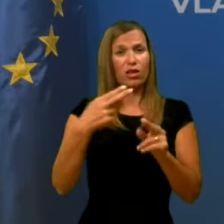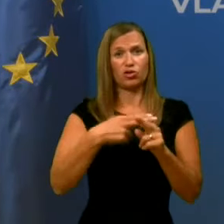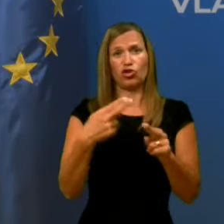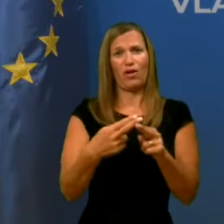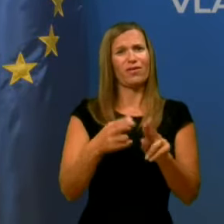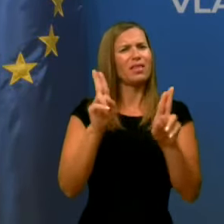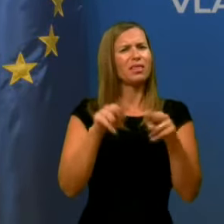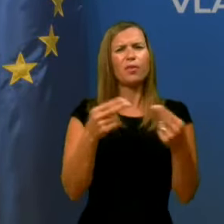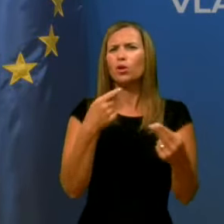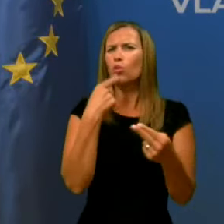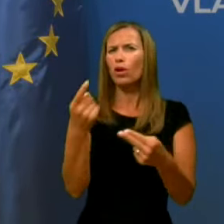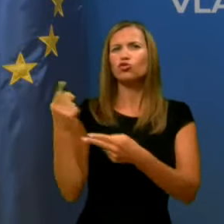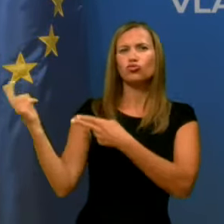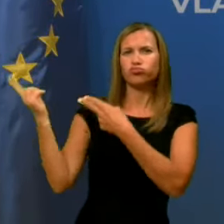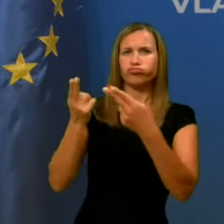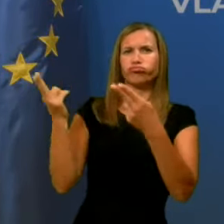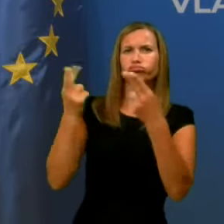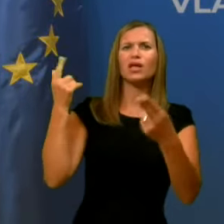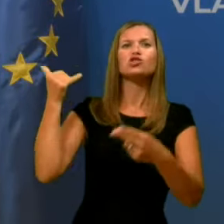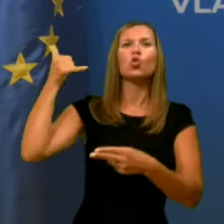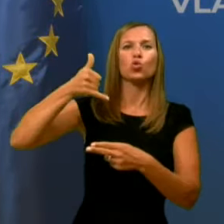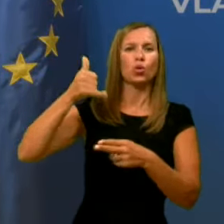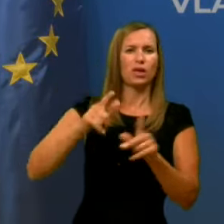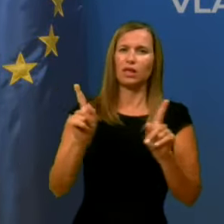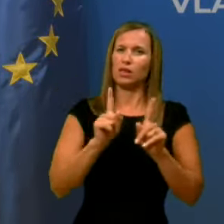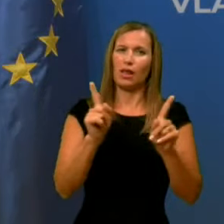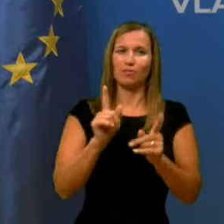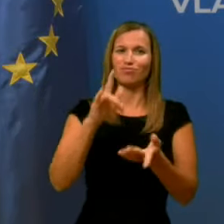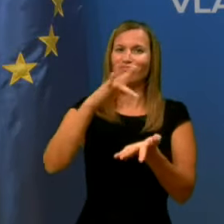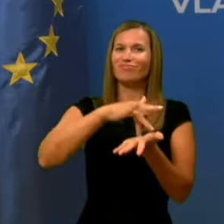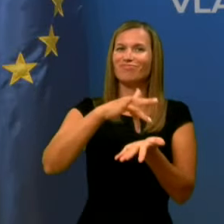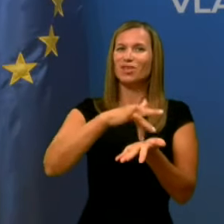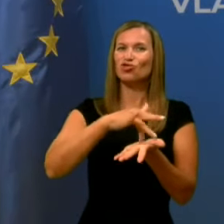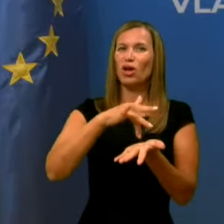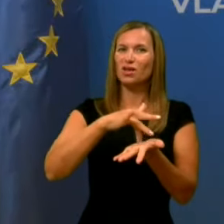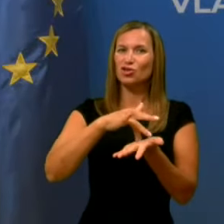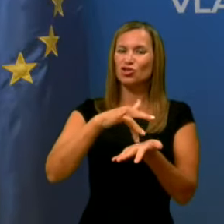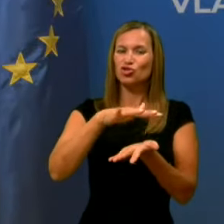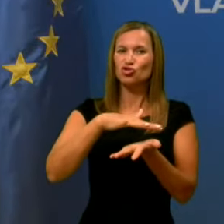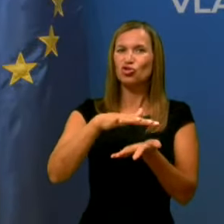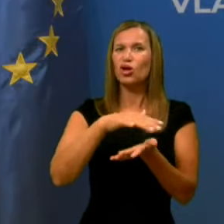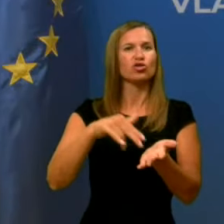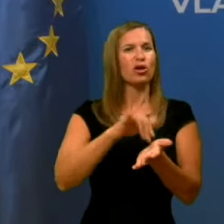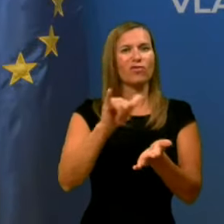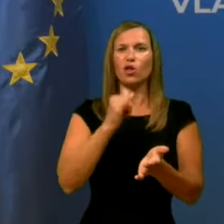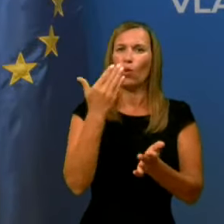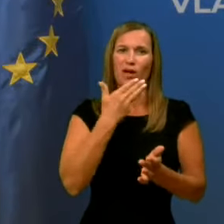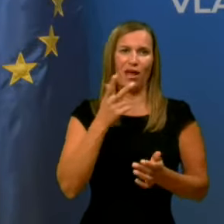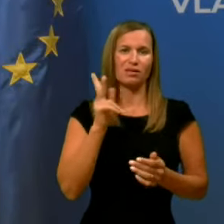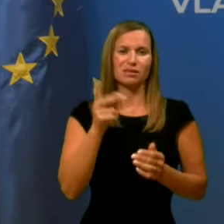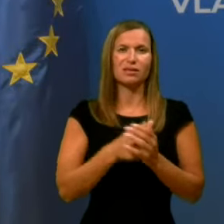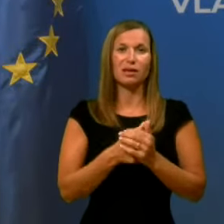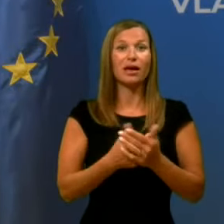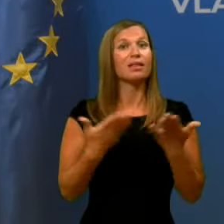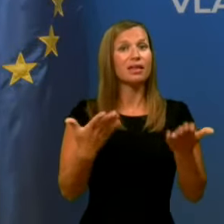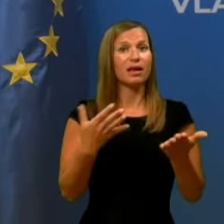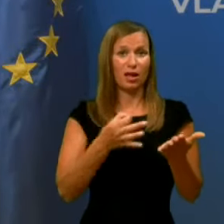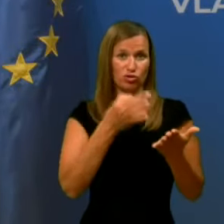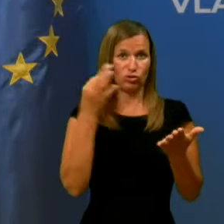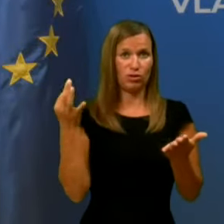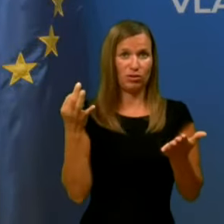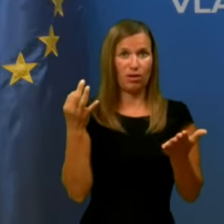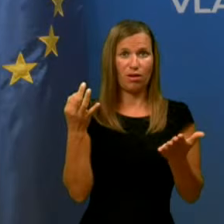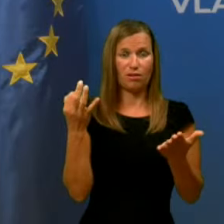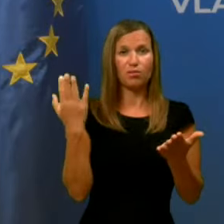virusa iz stojine. V srednje žarišče žal še vedno staja v Hrastniku. Na današnji dan je bilo v